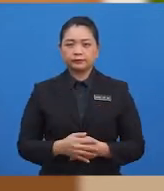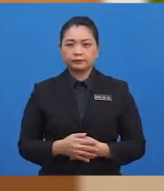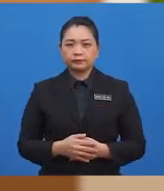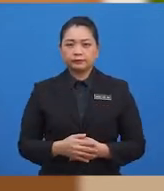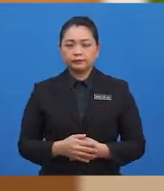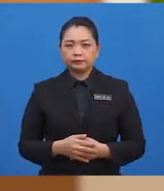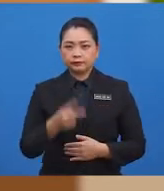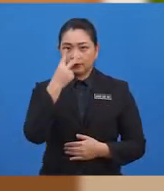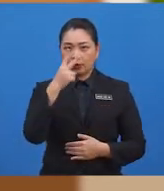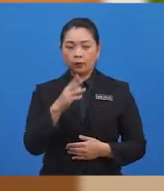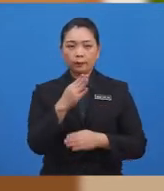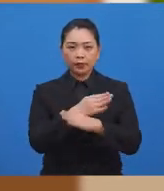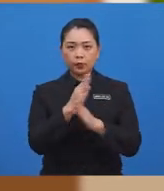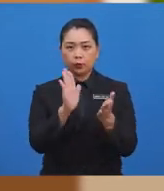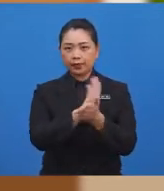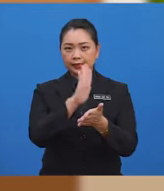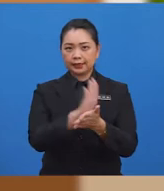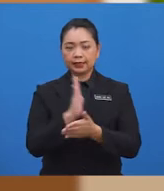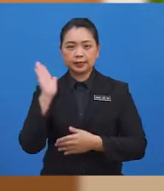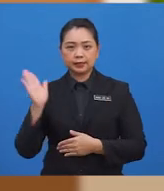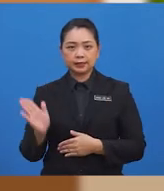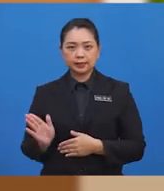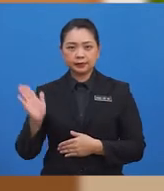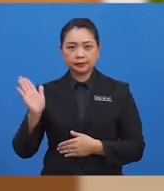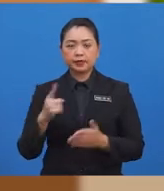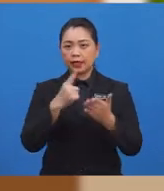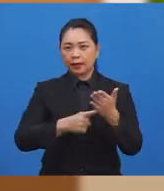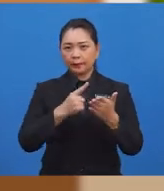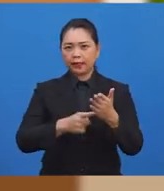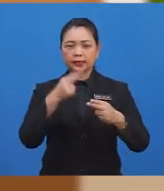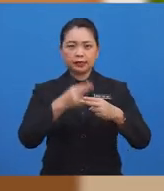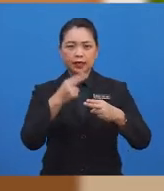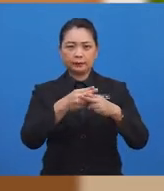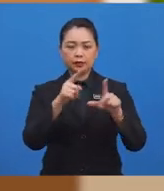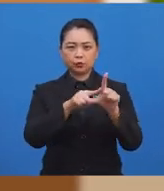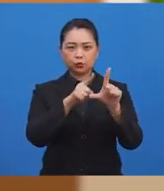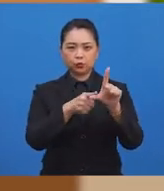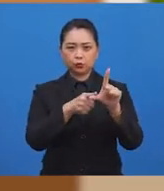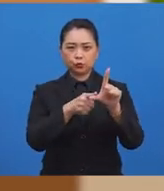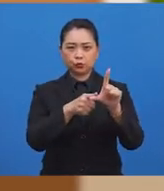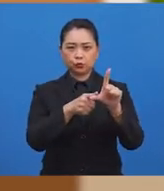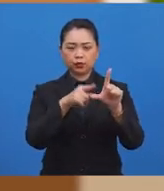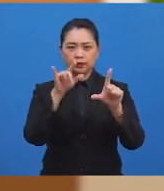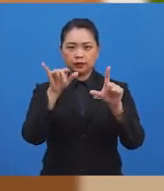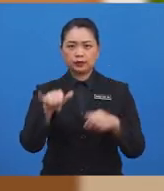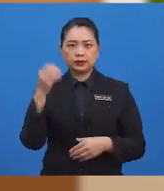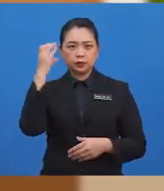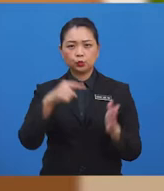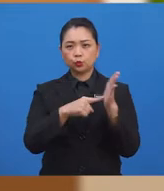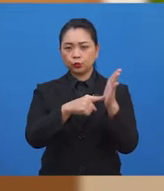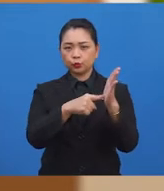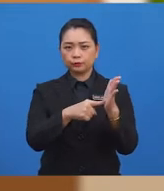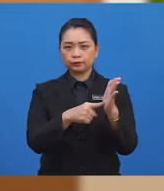bentuk kertas yang cikgu pegang ini, apakah nama sudut yang cikgu tunjukkan?